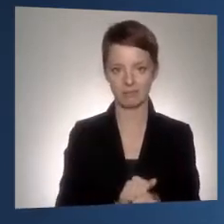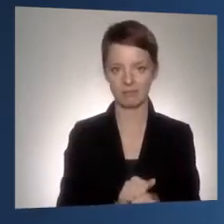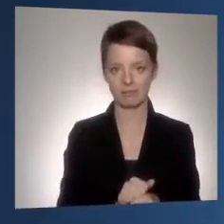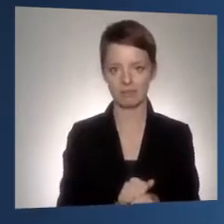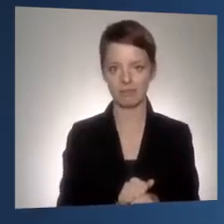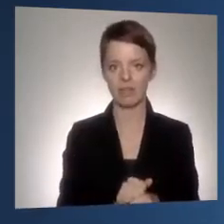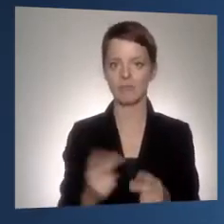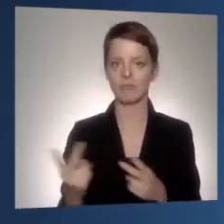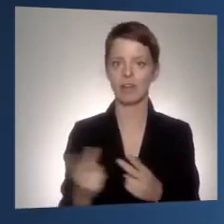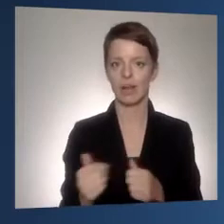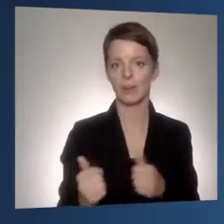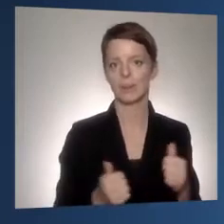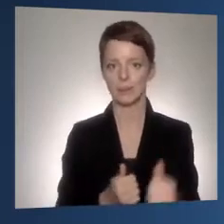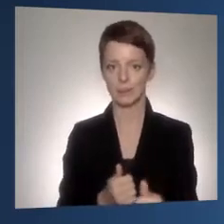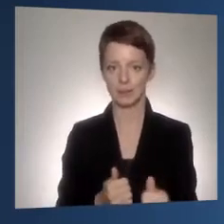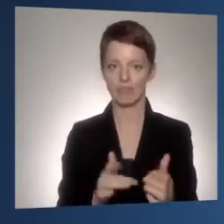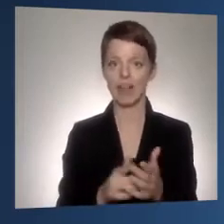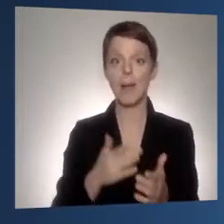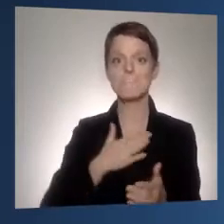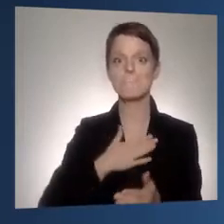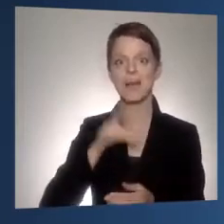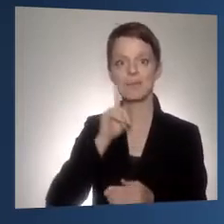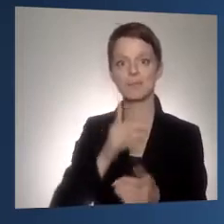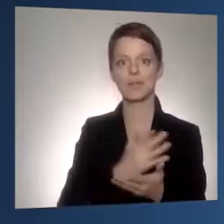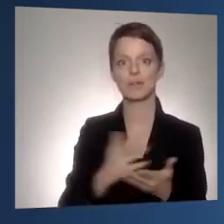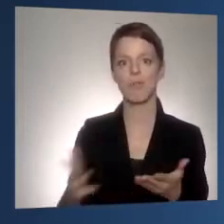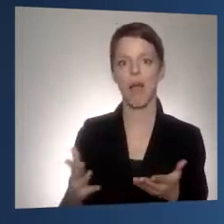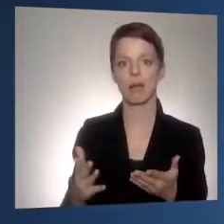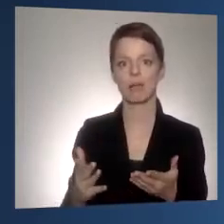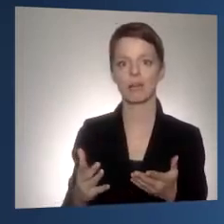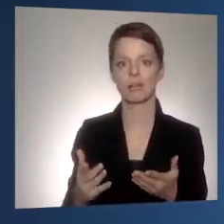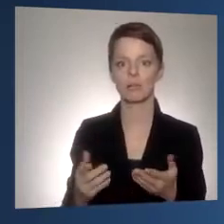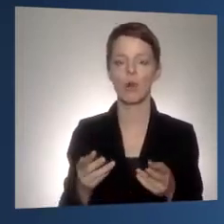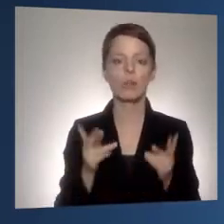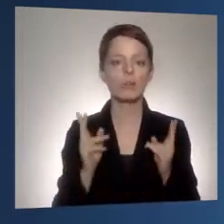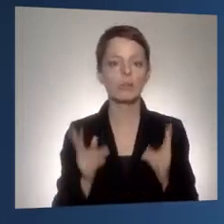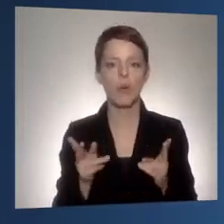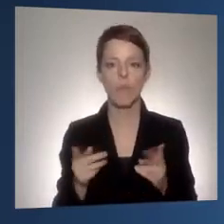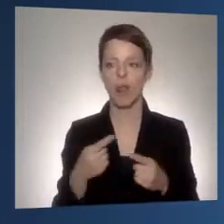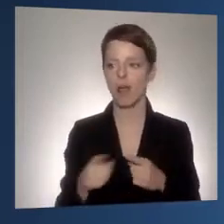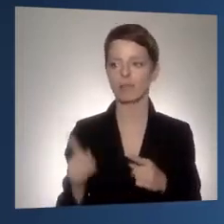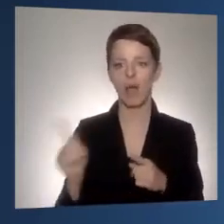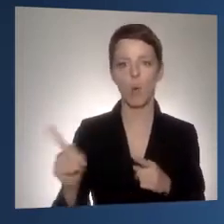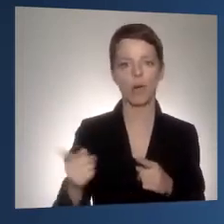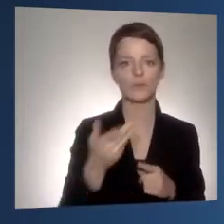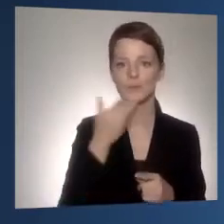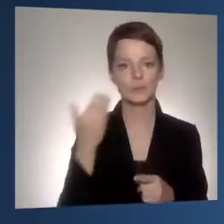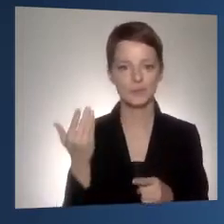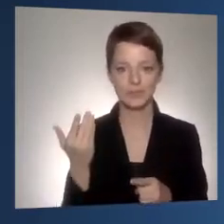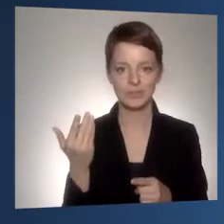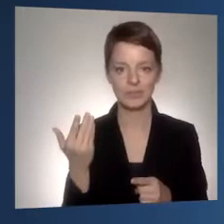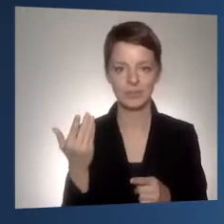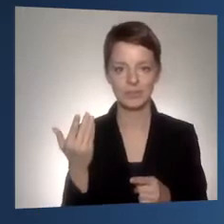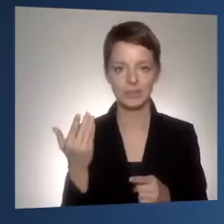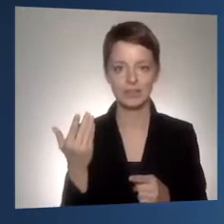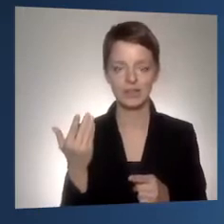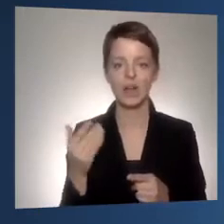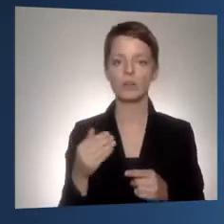kann gegenüber anderen Schülern, weil das meine Muttersprache ist, die nicht normal und gängig ist. Und Sie bieten auch Jugendlichen, die aus von